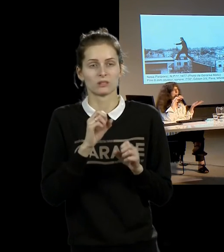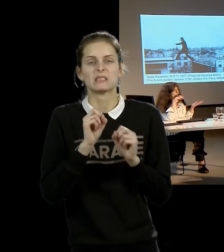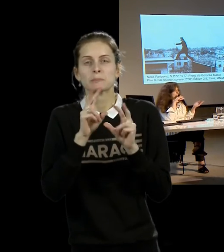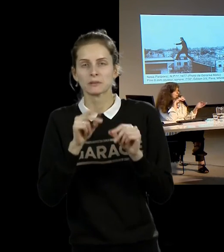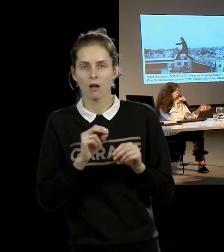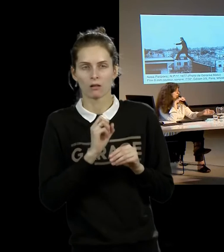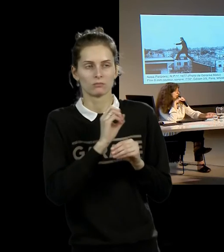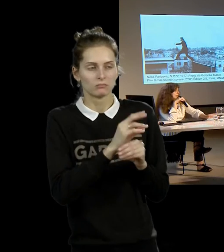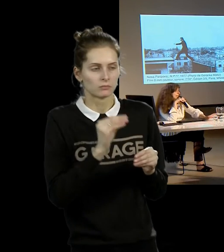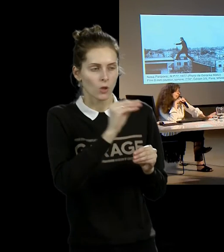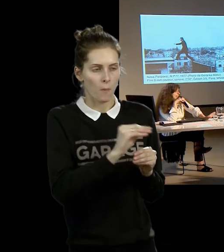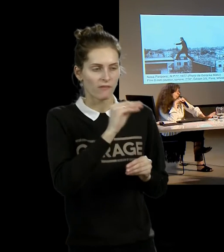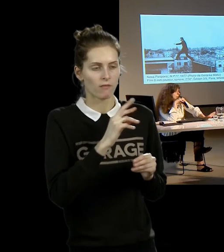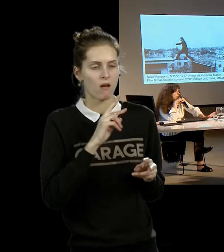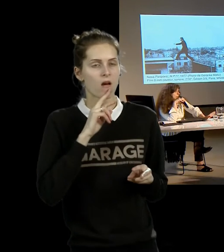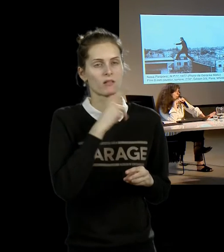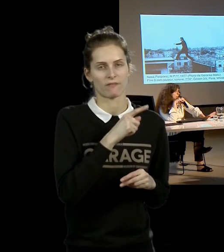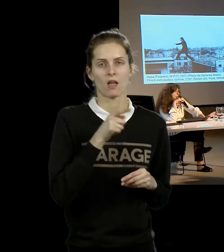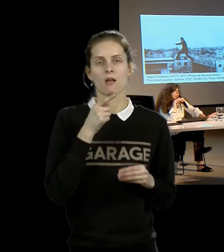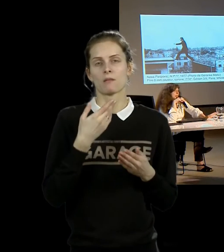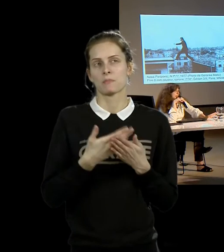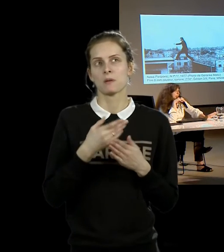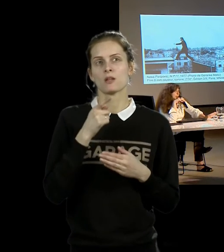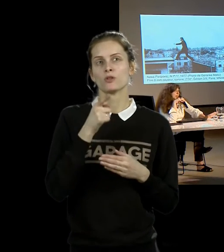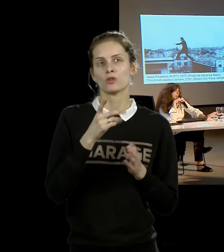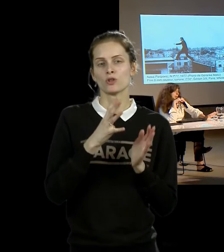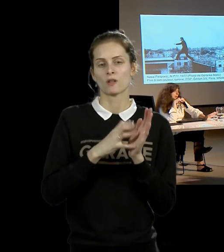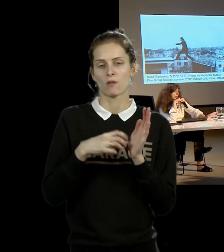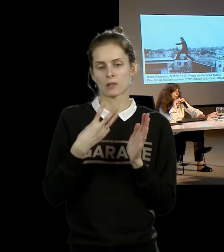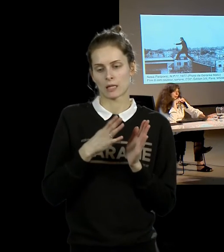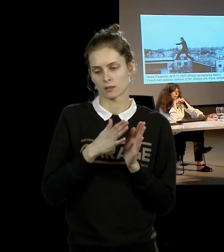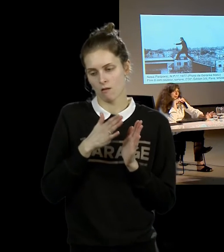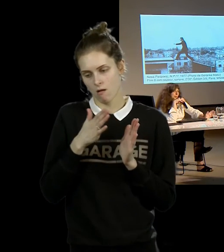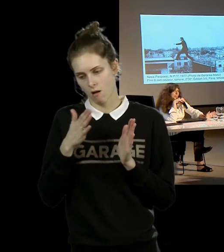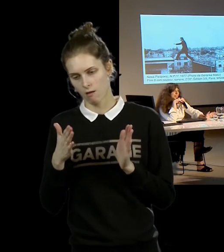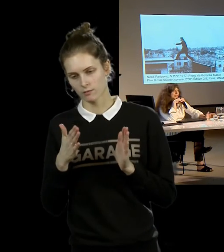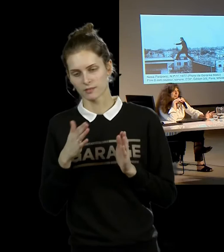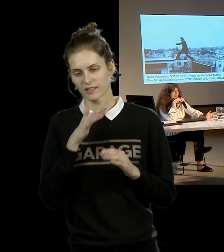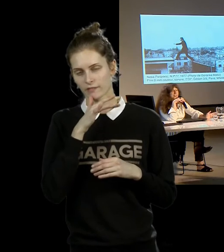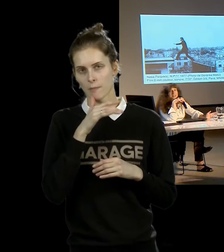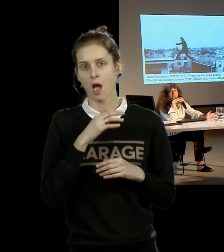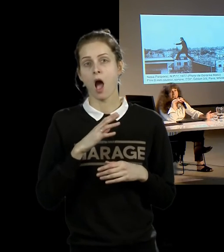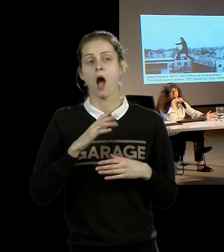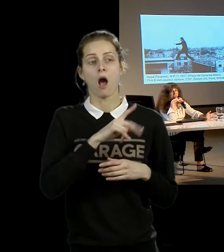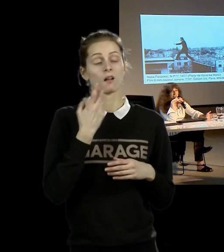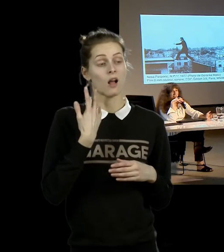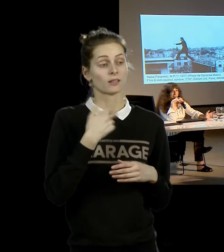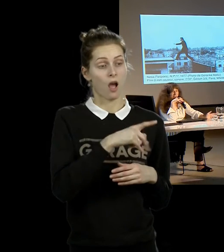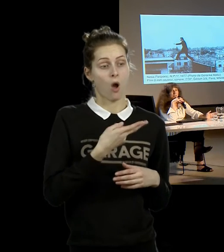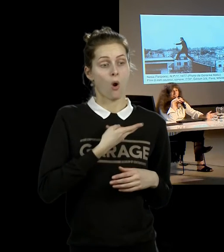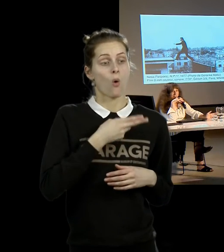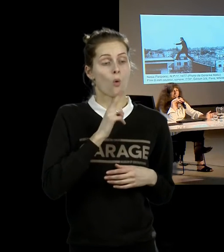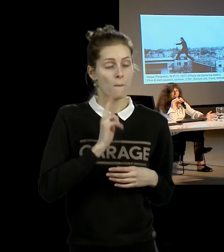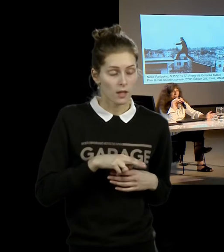был убит в 30-е годы. И потом был причислен к лику святых, то есть у нее в родне ее семьи есть настоящий